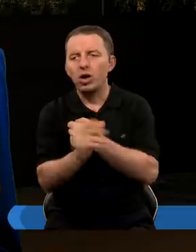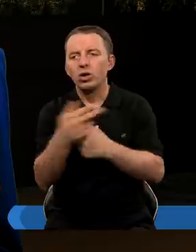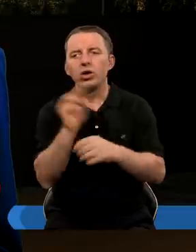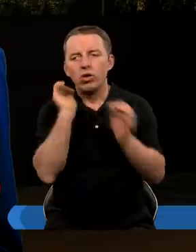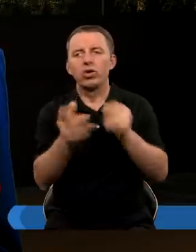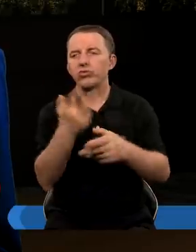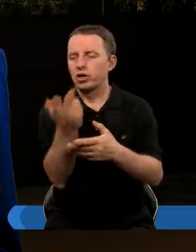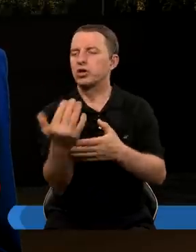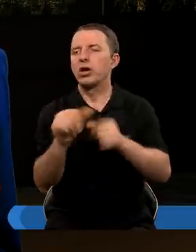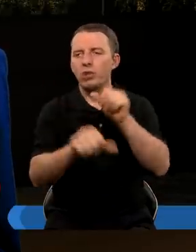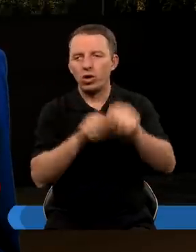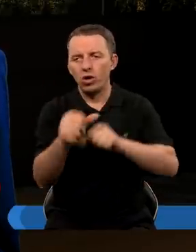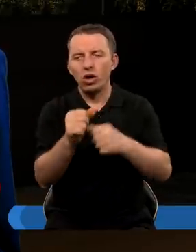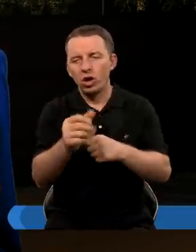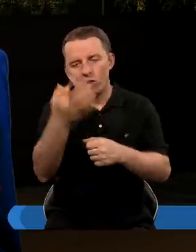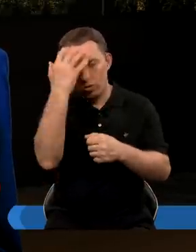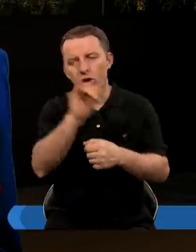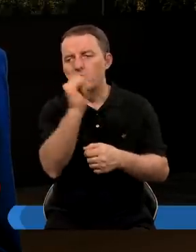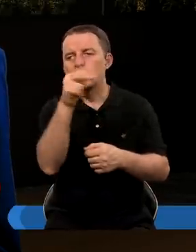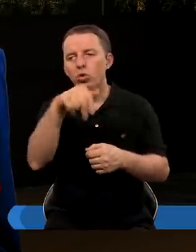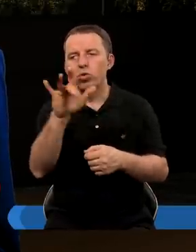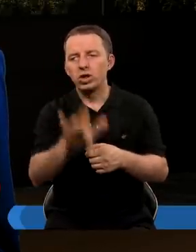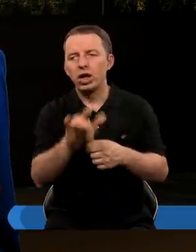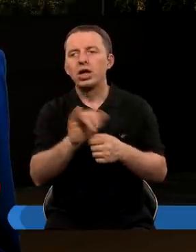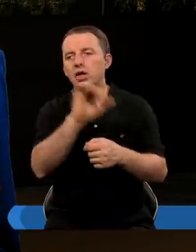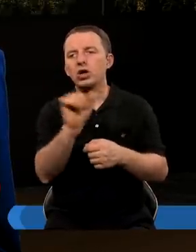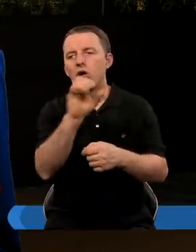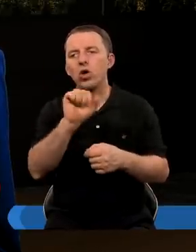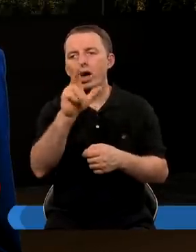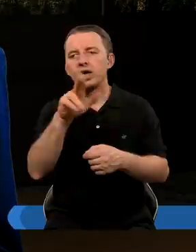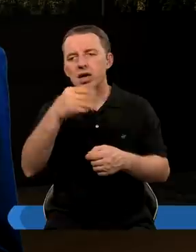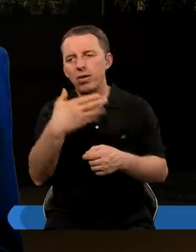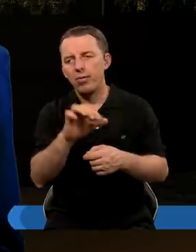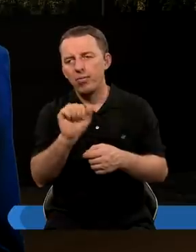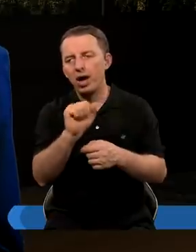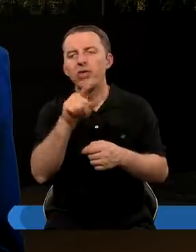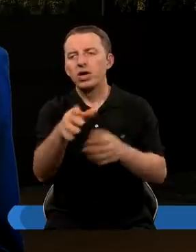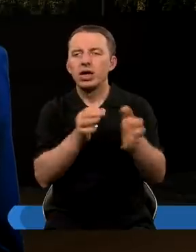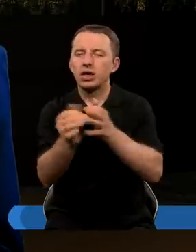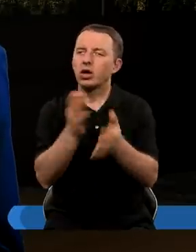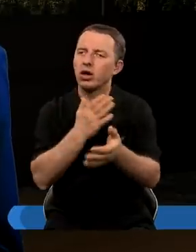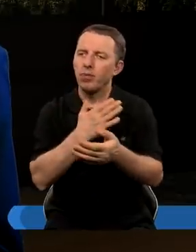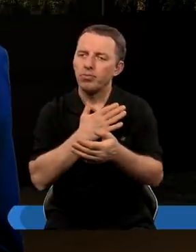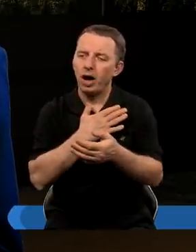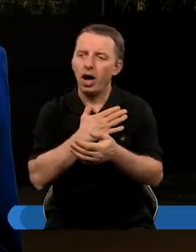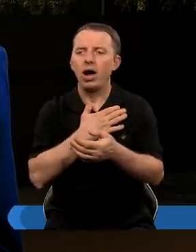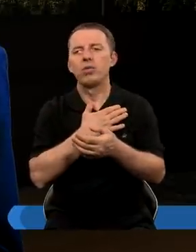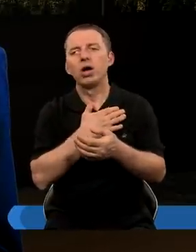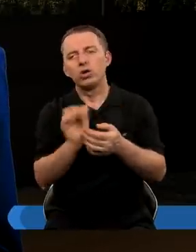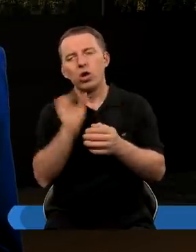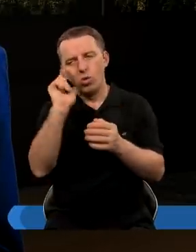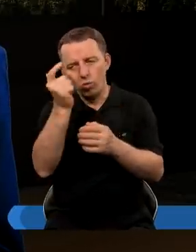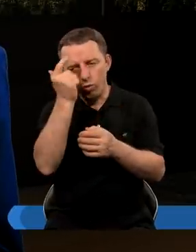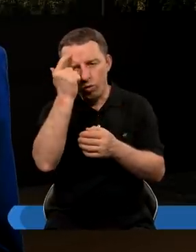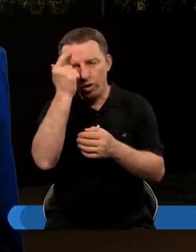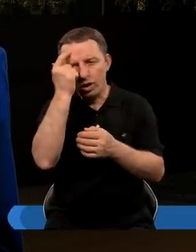kiedy działo się to w trzecim roku króla Judy, Jehojakima. I w tej historii mamy... Historia skupia się